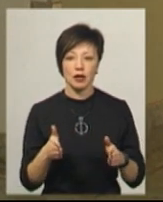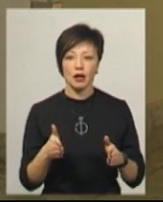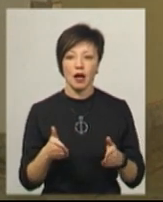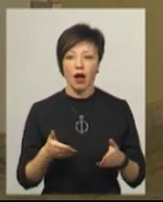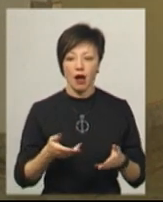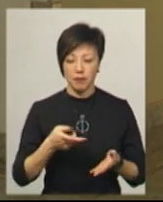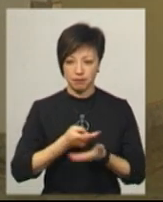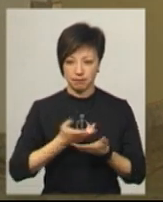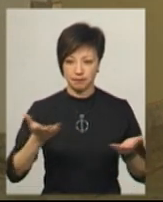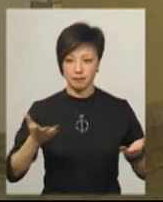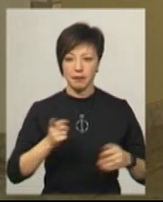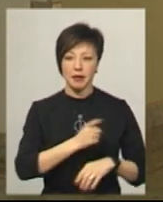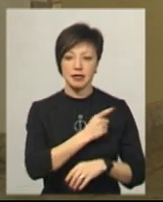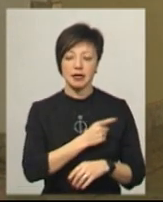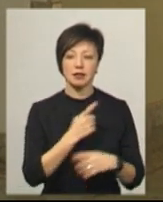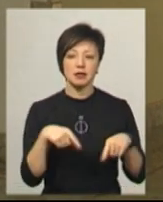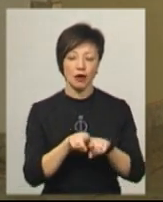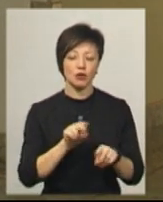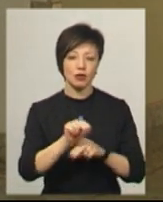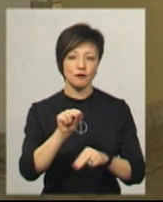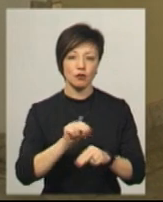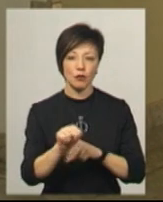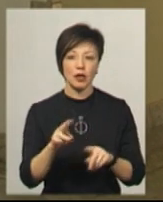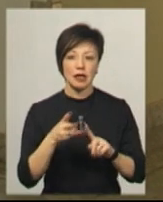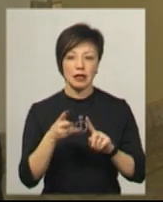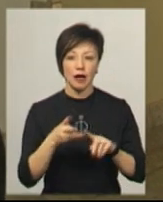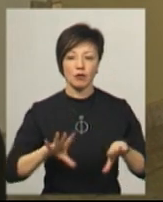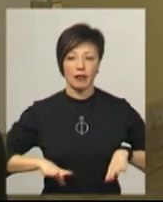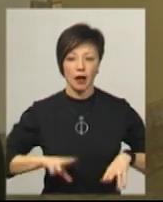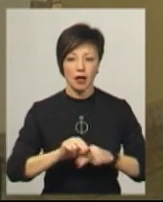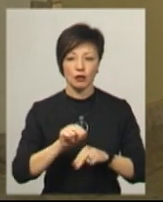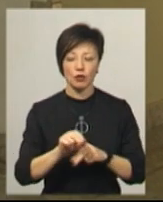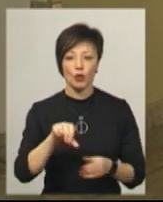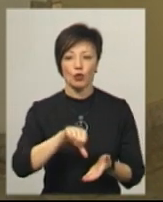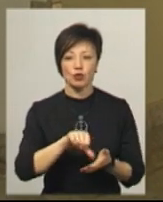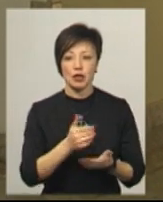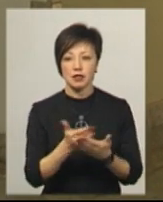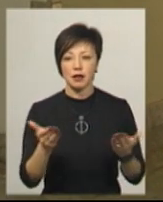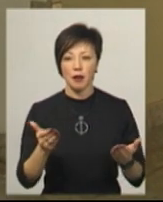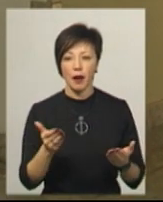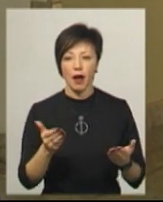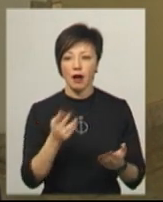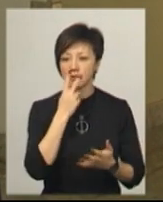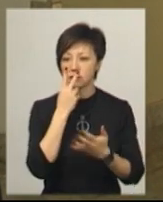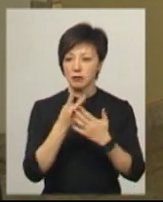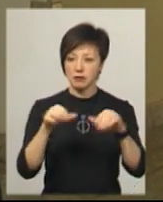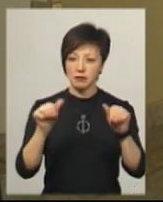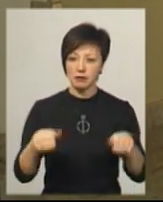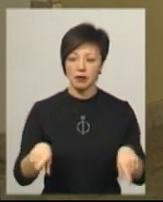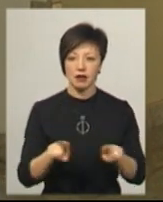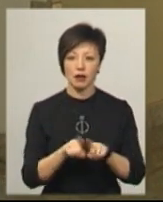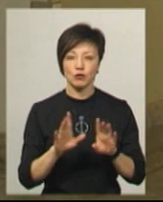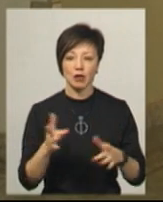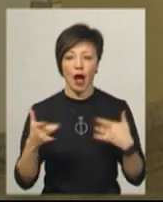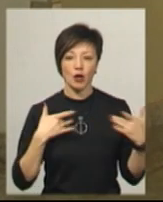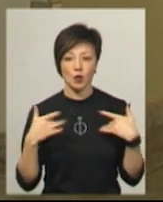-майстерність. Також ми навчимо на третьому тренінгу учасників майстерності візуалізації. І також буде